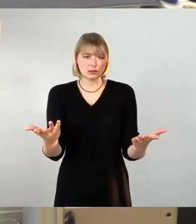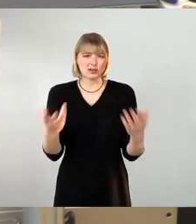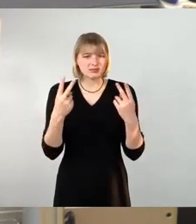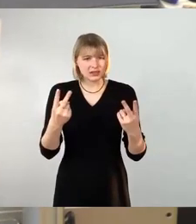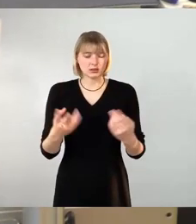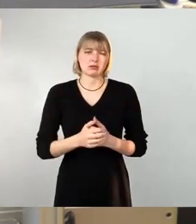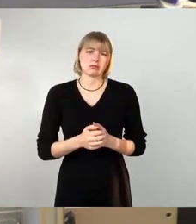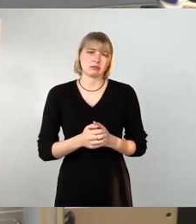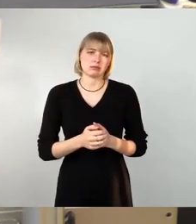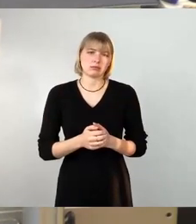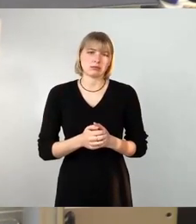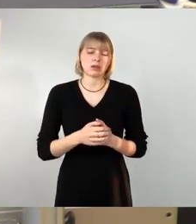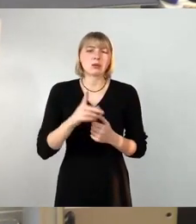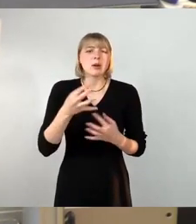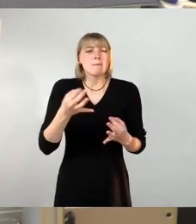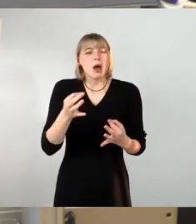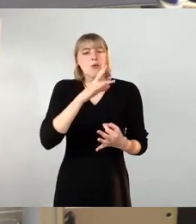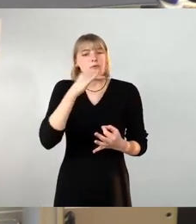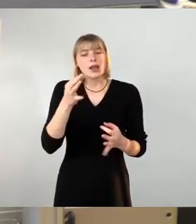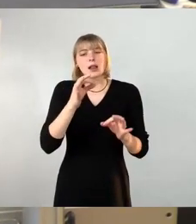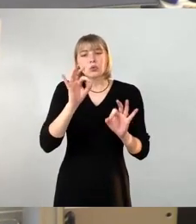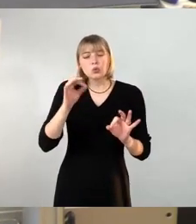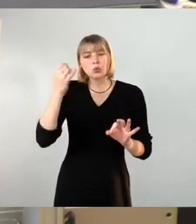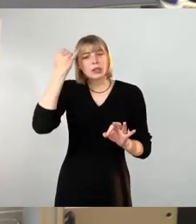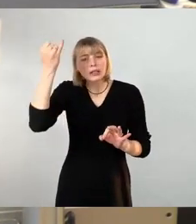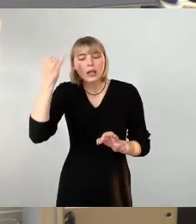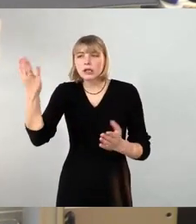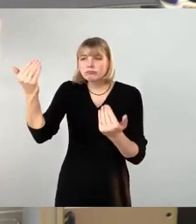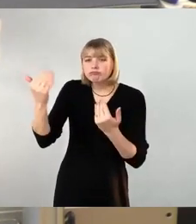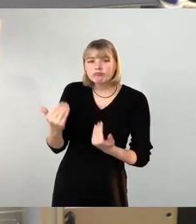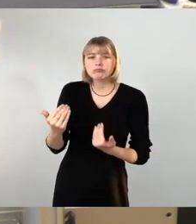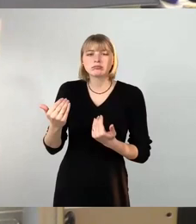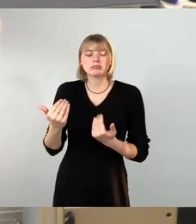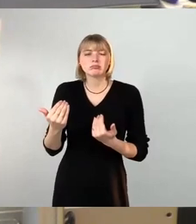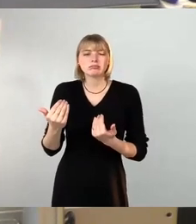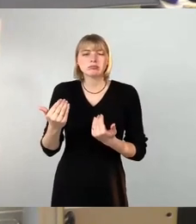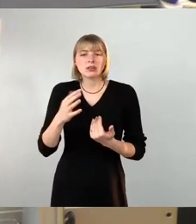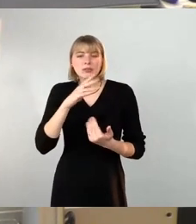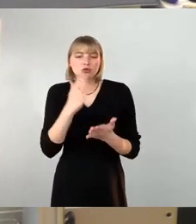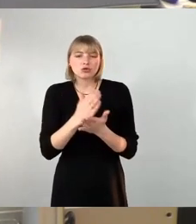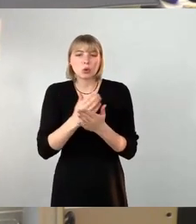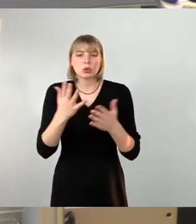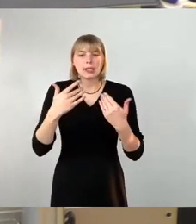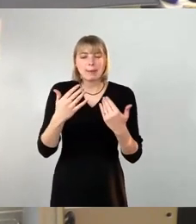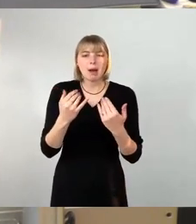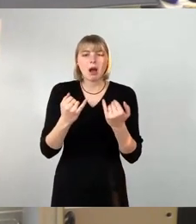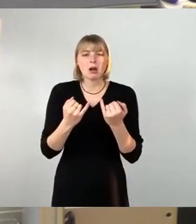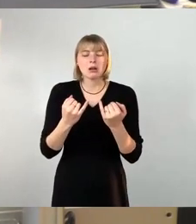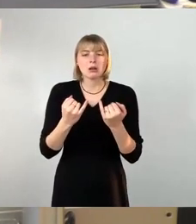und ihren vielen guten Ideen, wie wir sie eben auch in den zahlreichen Klimainitiativen in Dresden finden.